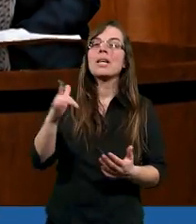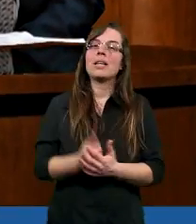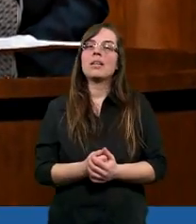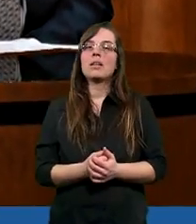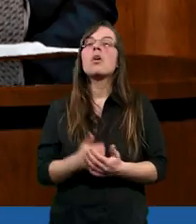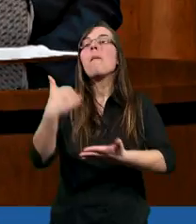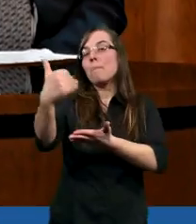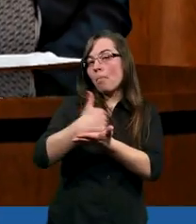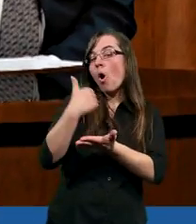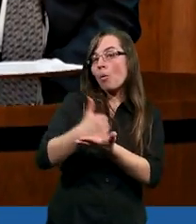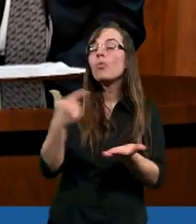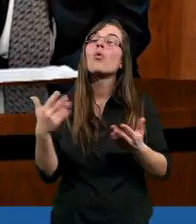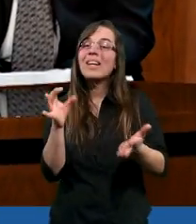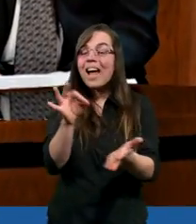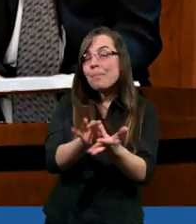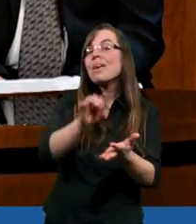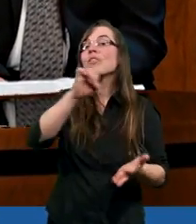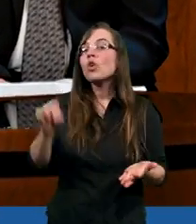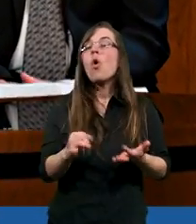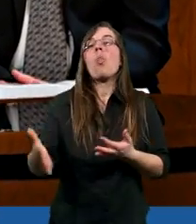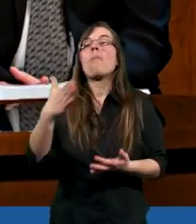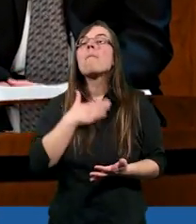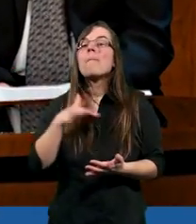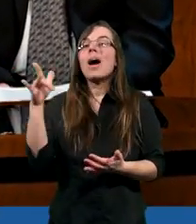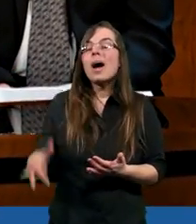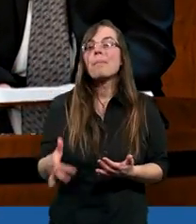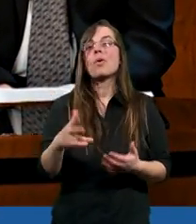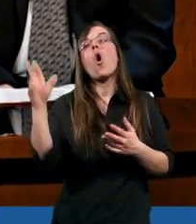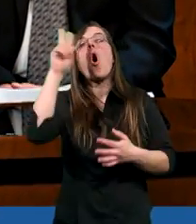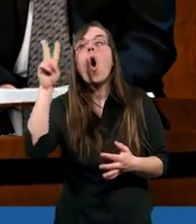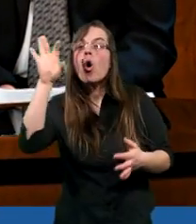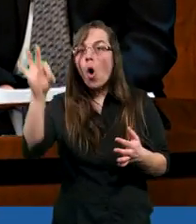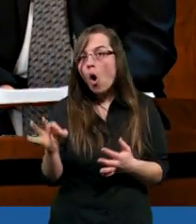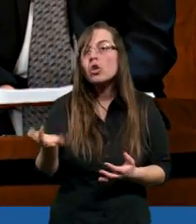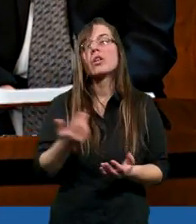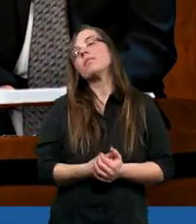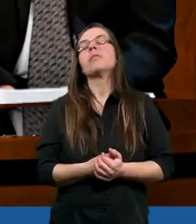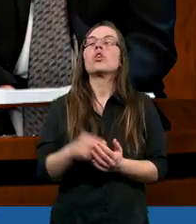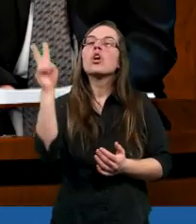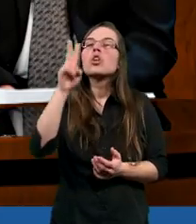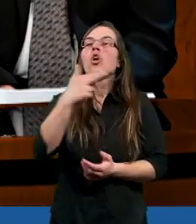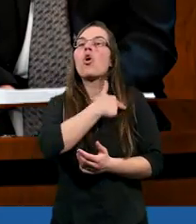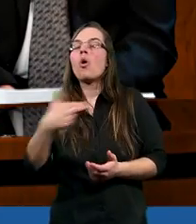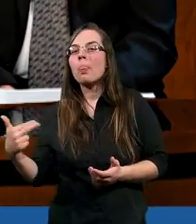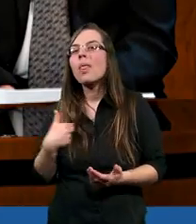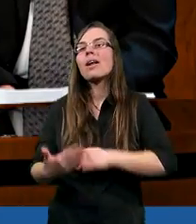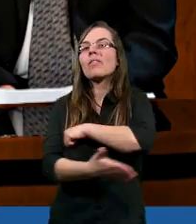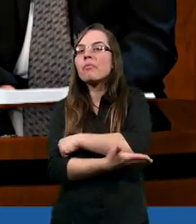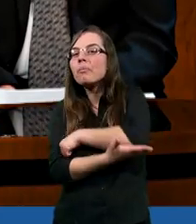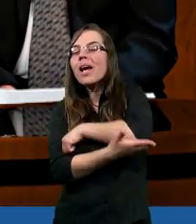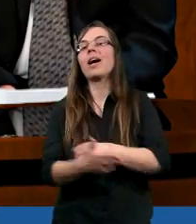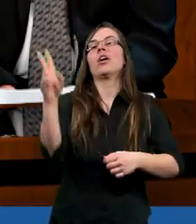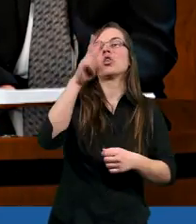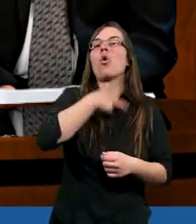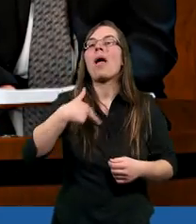pomoc zapewnioną. Mamy kogoś, kto nas wspiera,